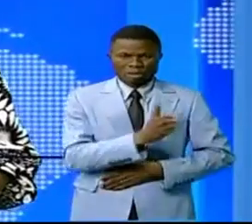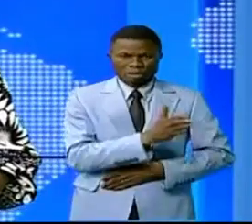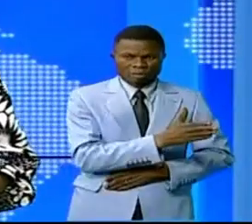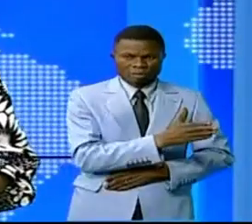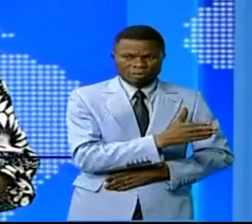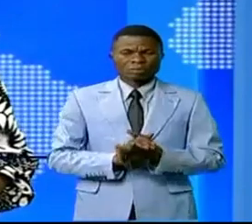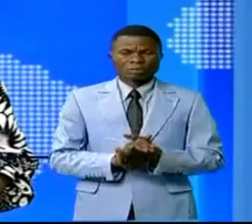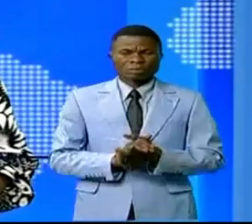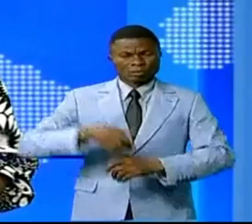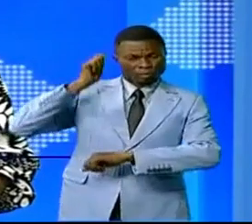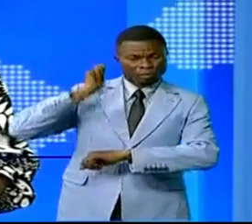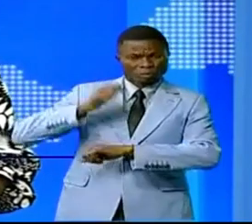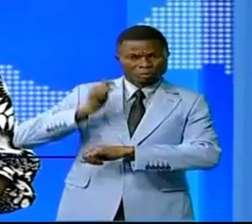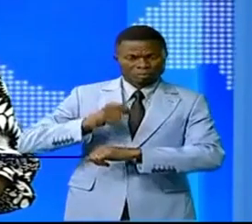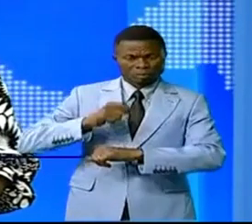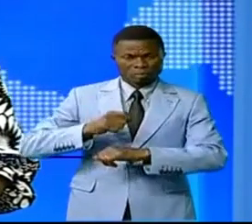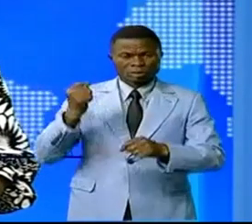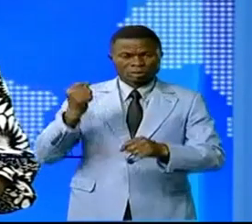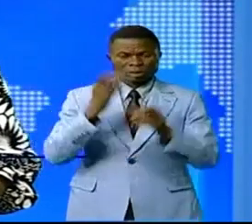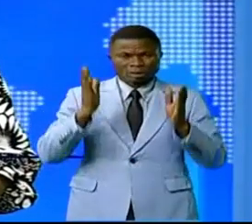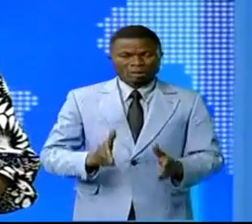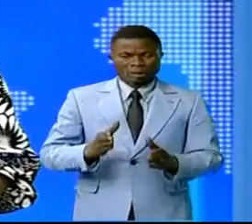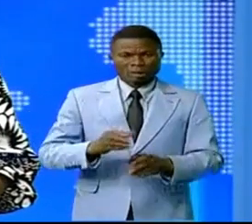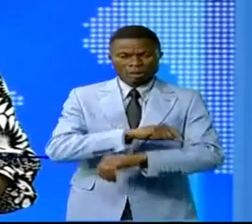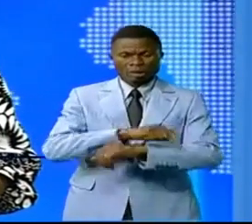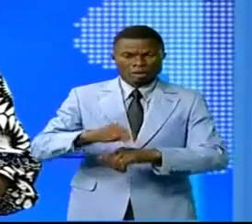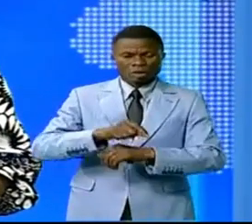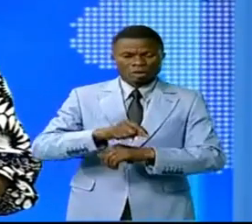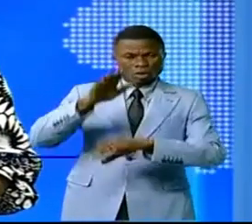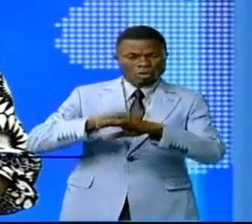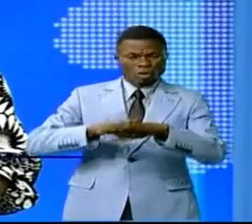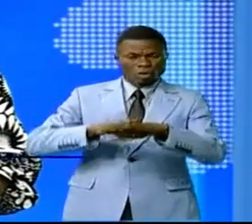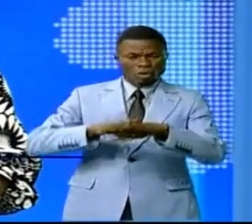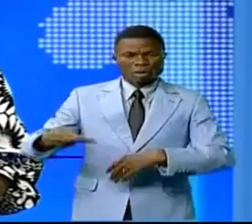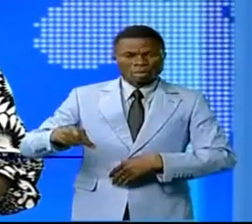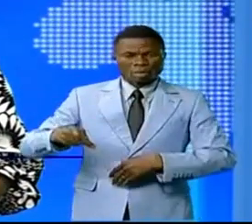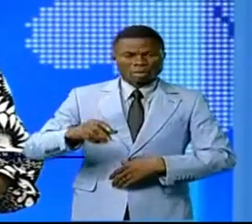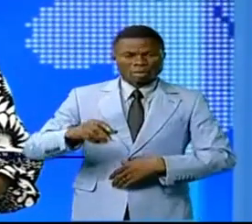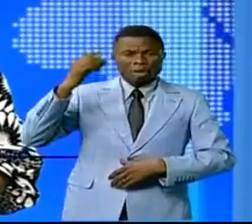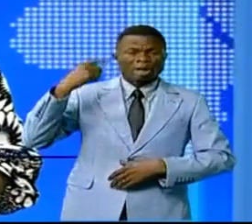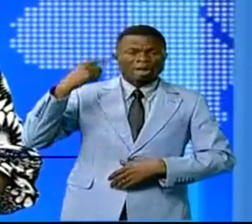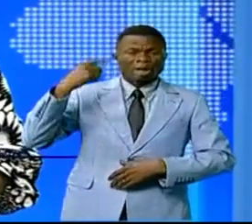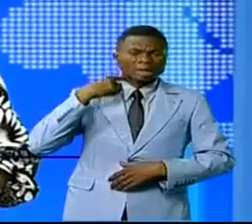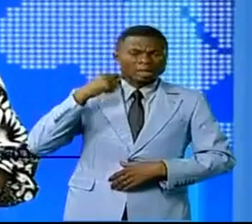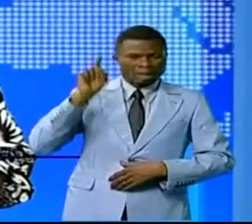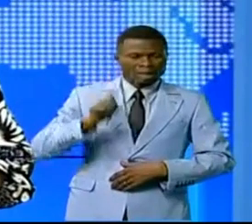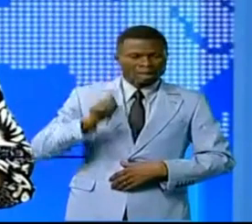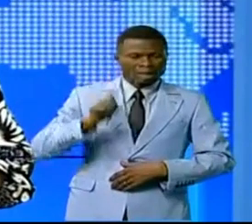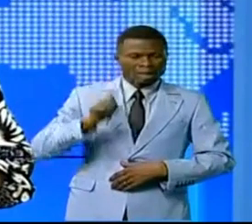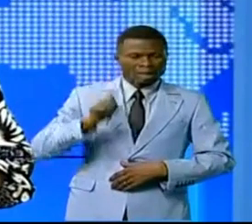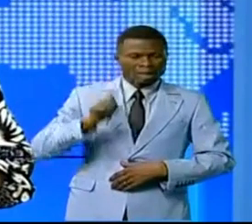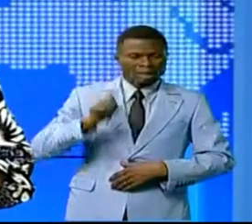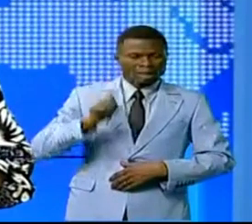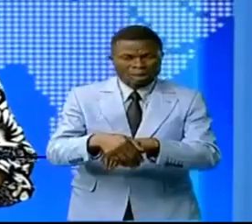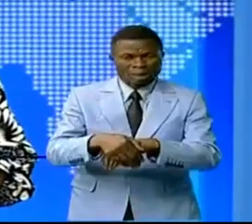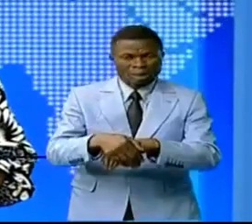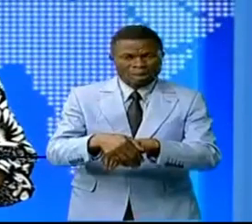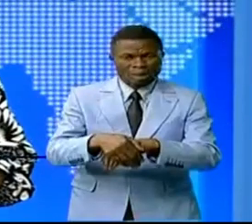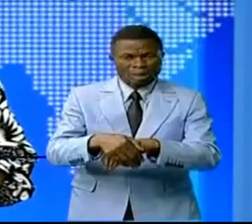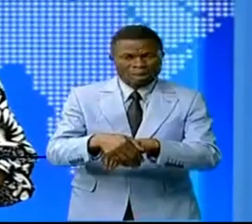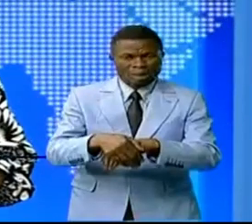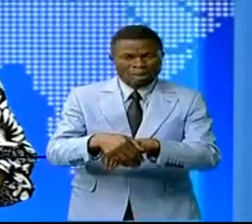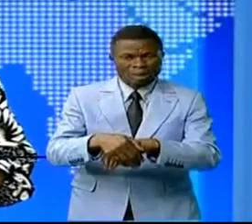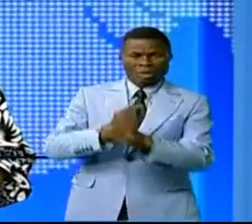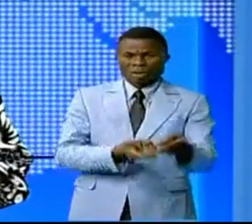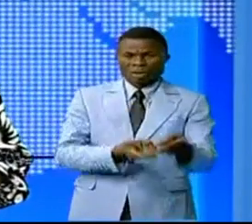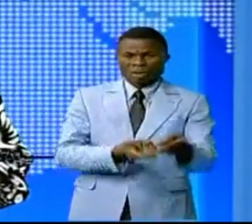En justice, les personnels de la Cour d'appel de la Provence du Congo sont appelés à s'impliquer dans la préservation de